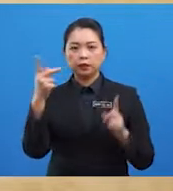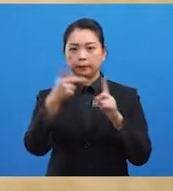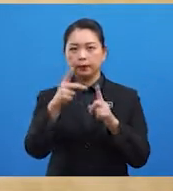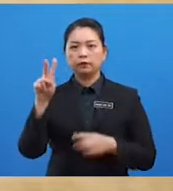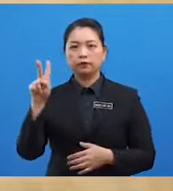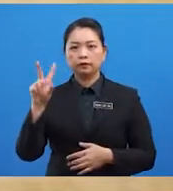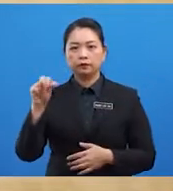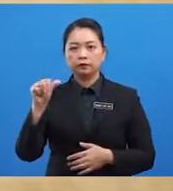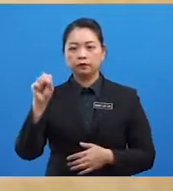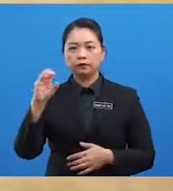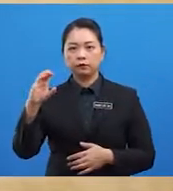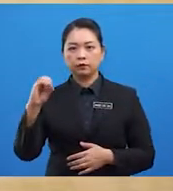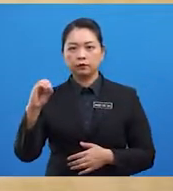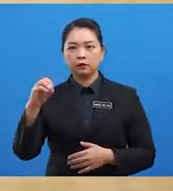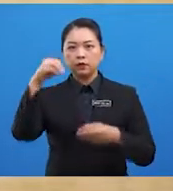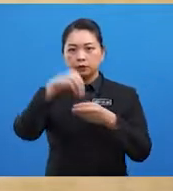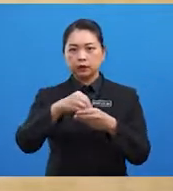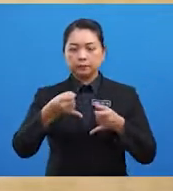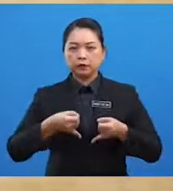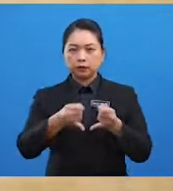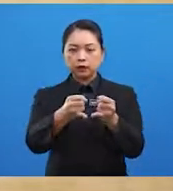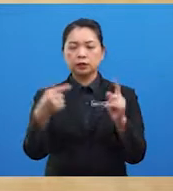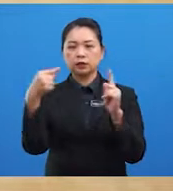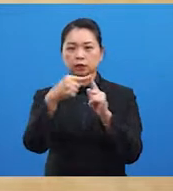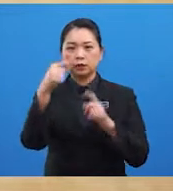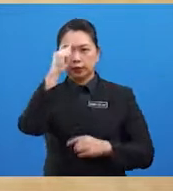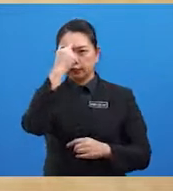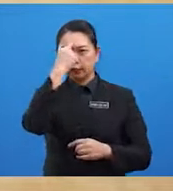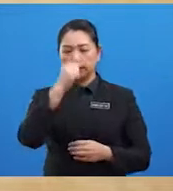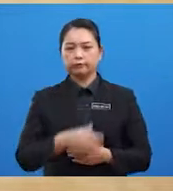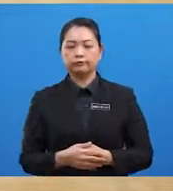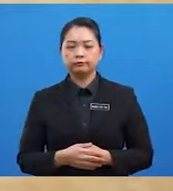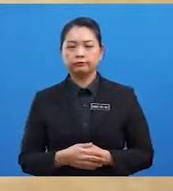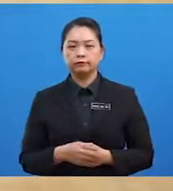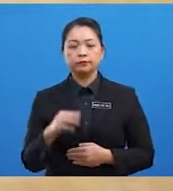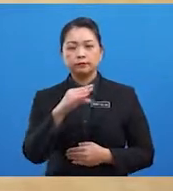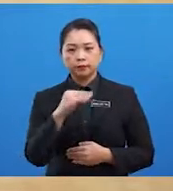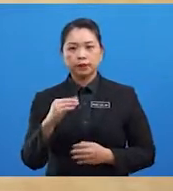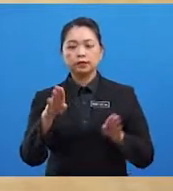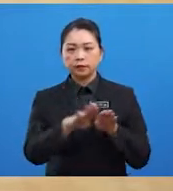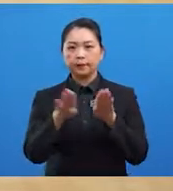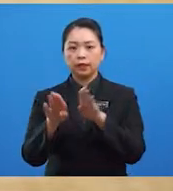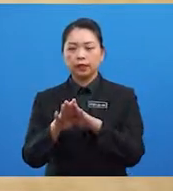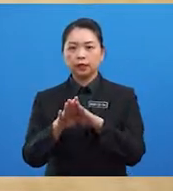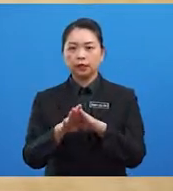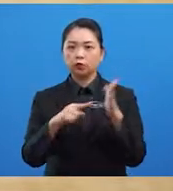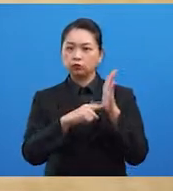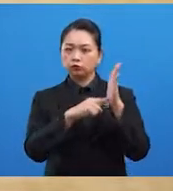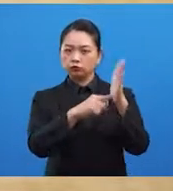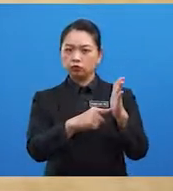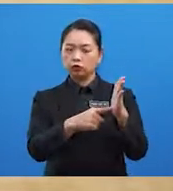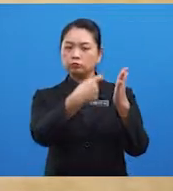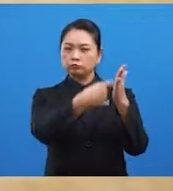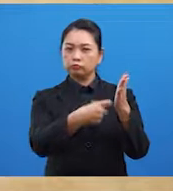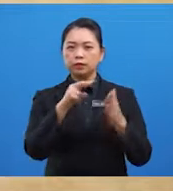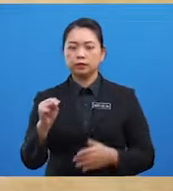wasku dagama dalam perjalanannya ke India dan sebagai tanda penghargaan kerajaan